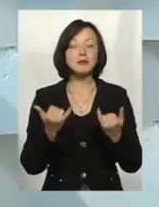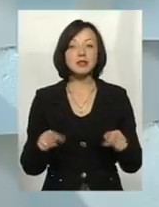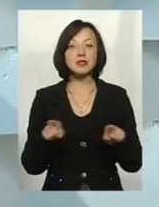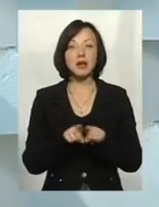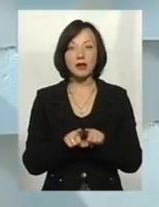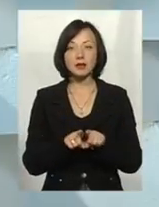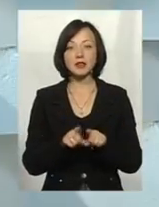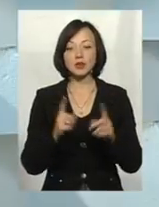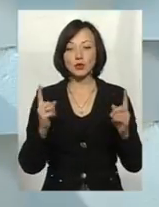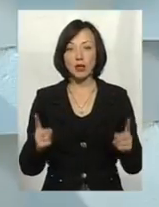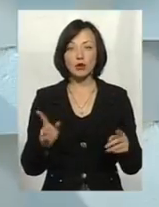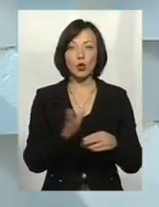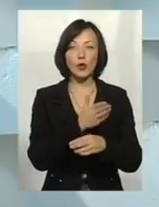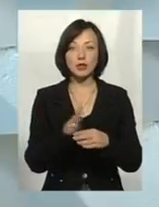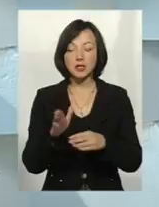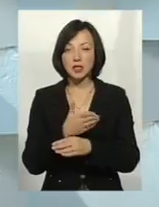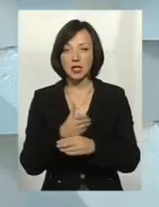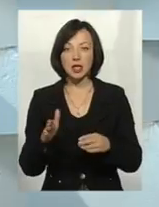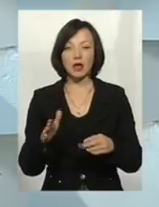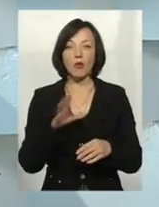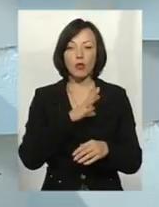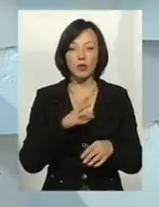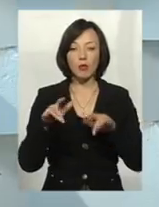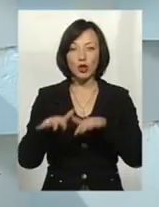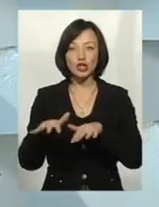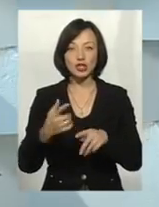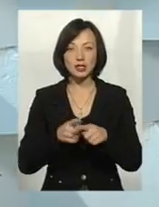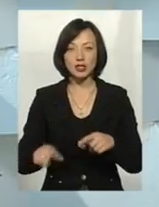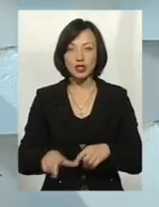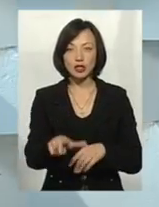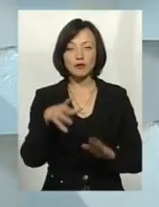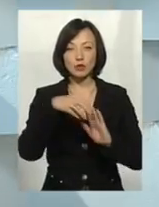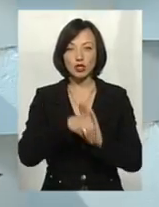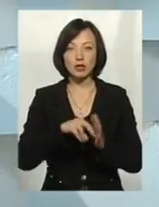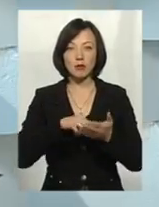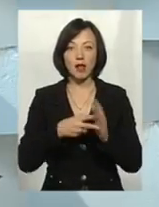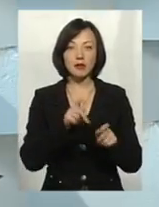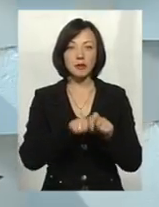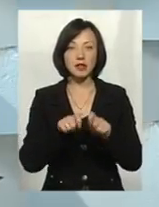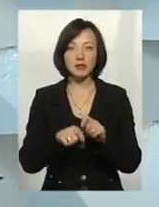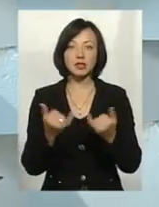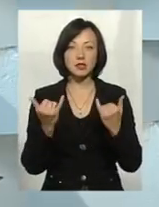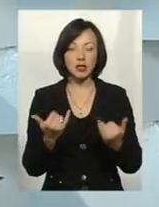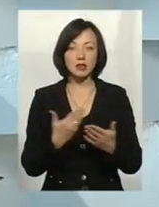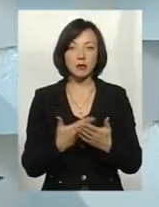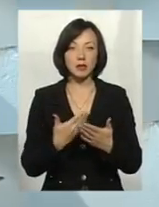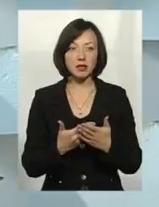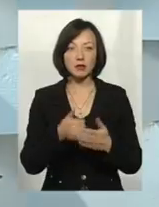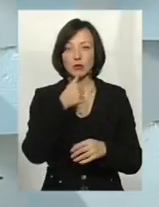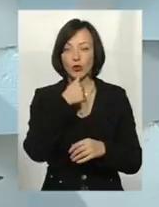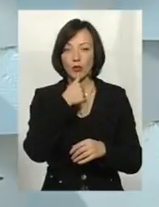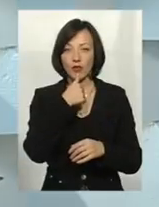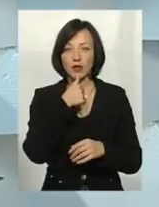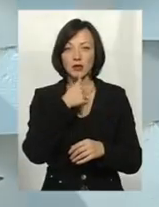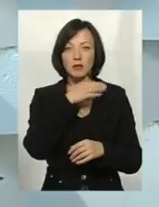розділили цей учасник. Ті всі об'єкти, які були по течії даної річки, ми включили в план перевірок. От зараз ми, наприклад, спробували,